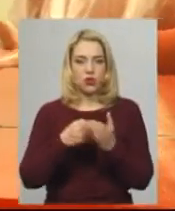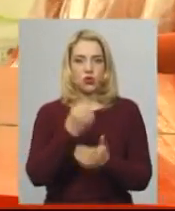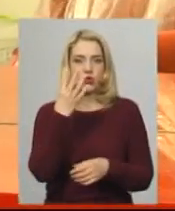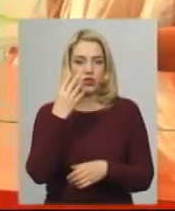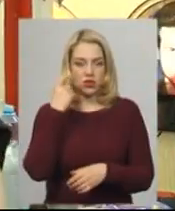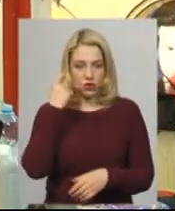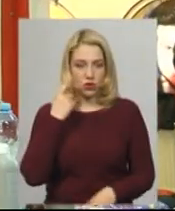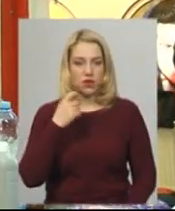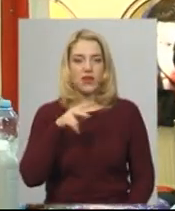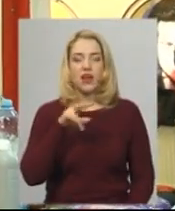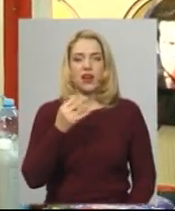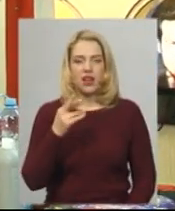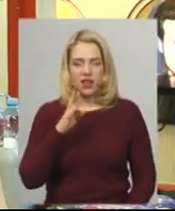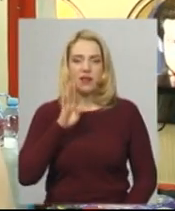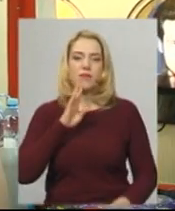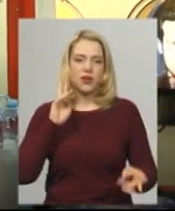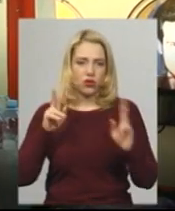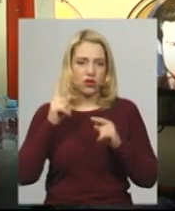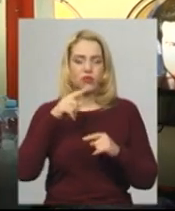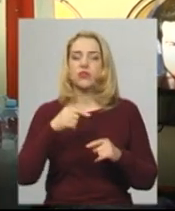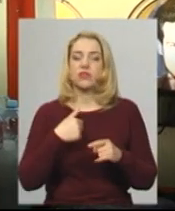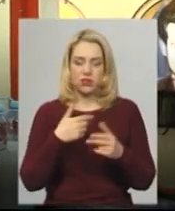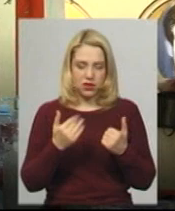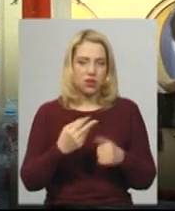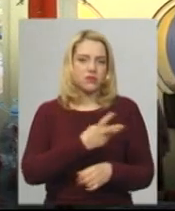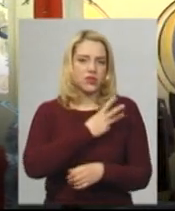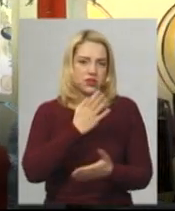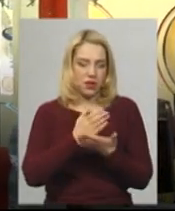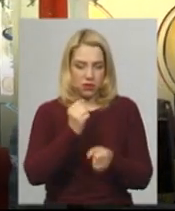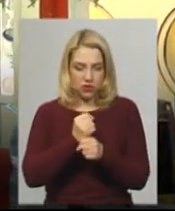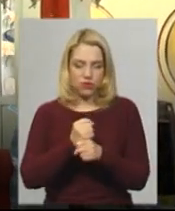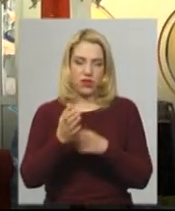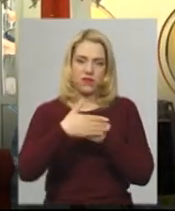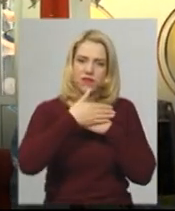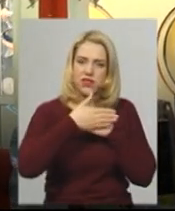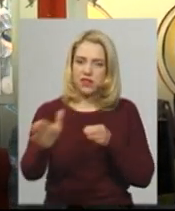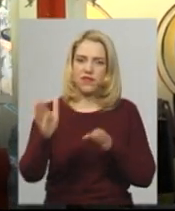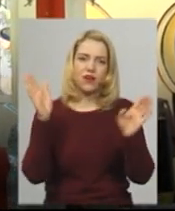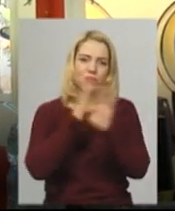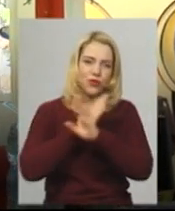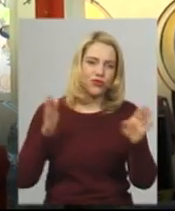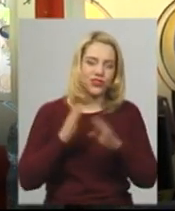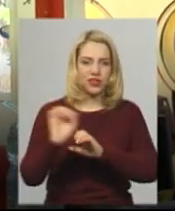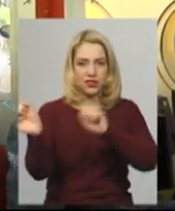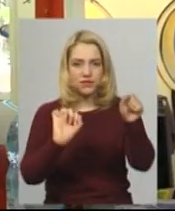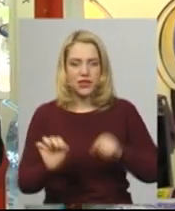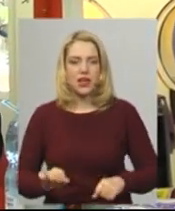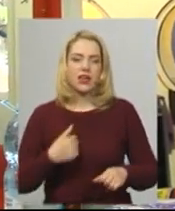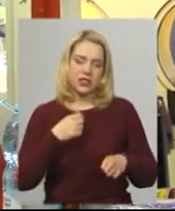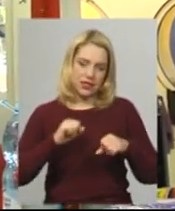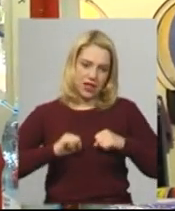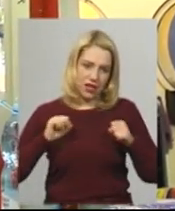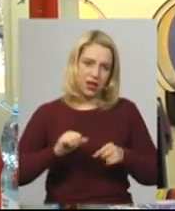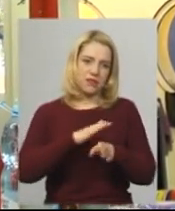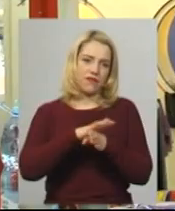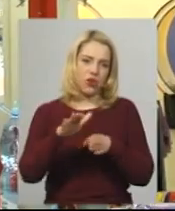хоче працювати. Двері відкриваємо, провітрюємо, миємо. Стараються в нас всі дотримуватися цих правил і норм,